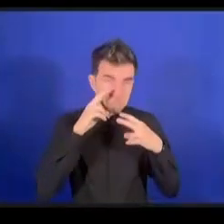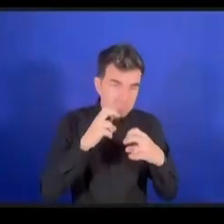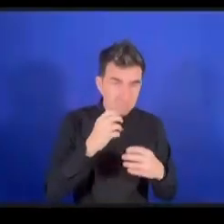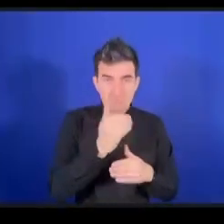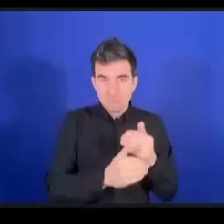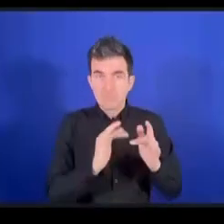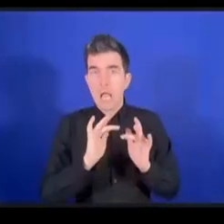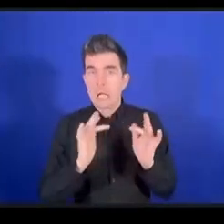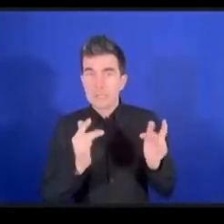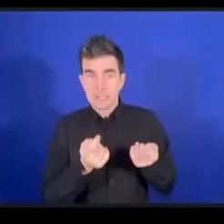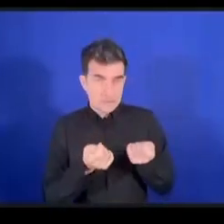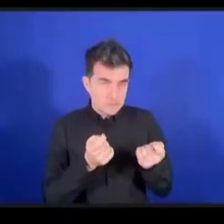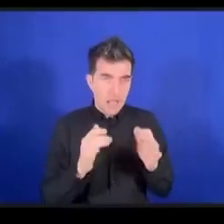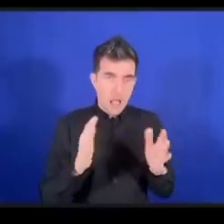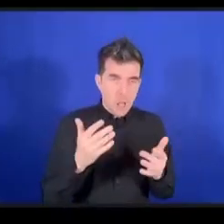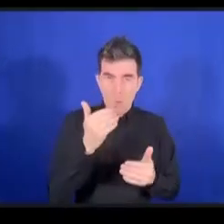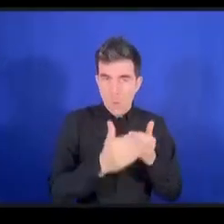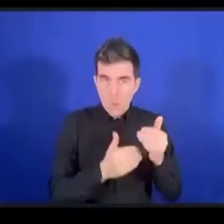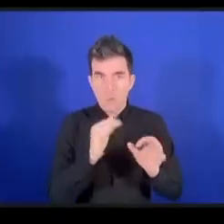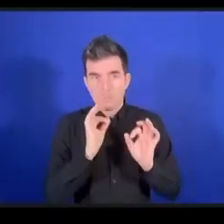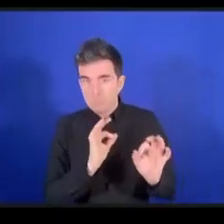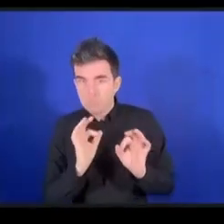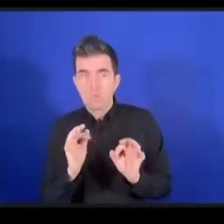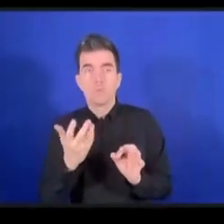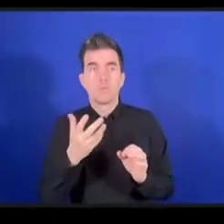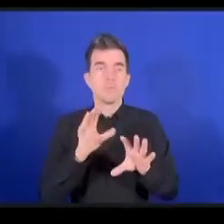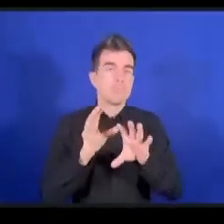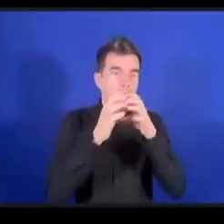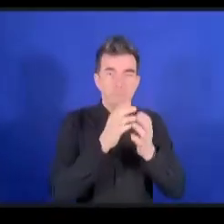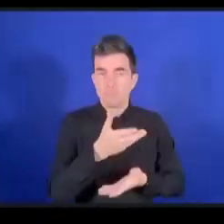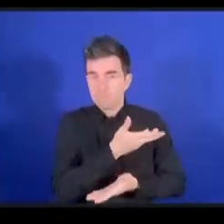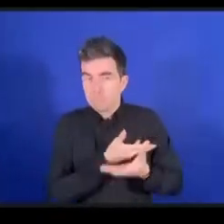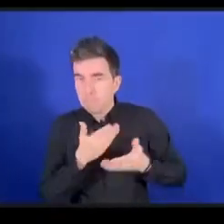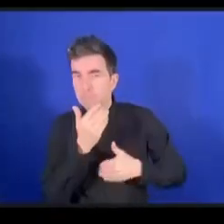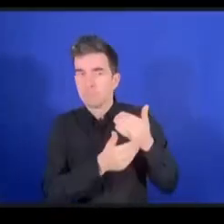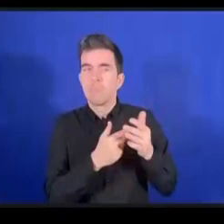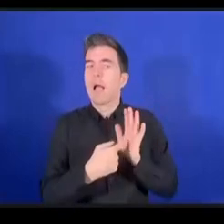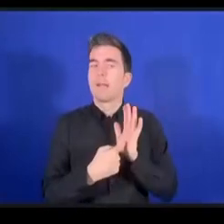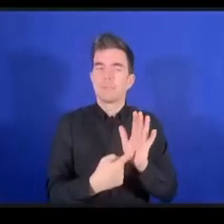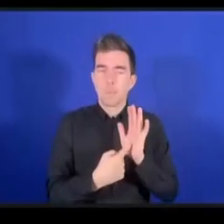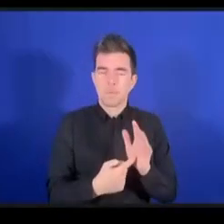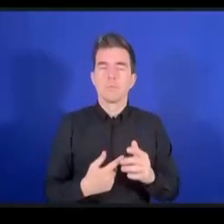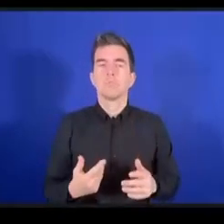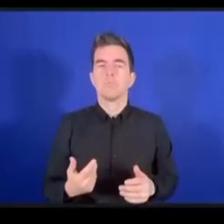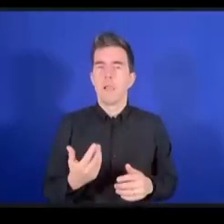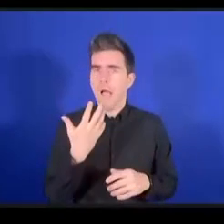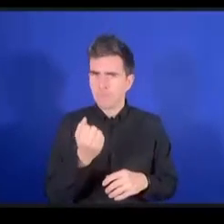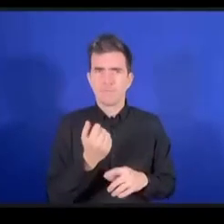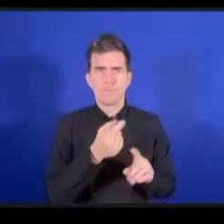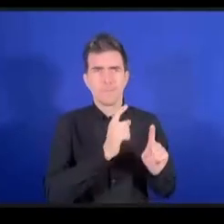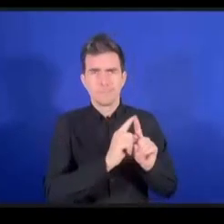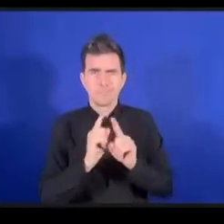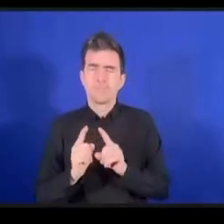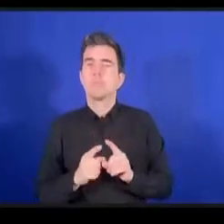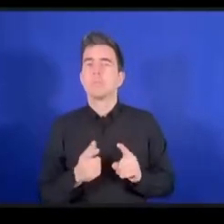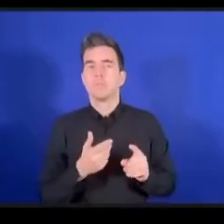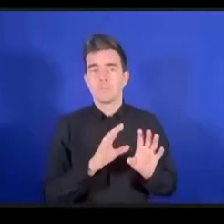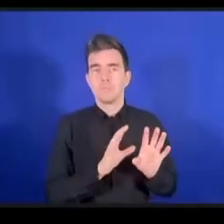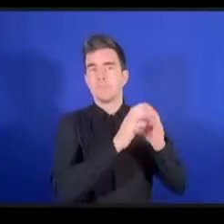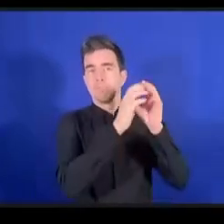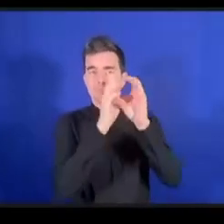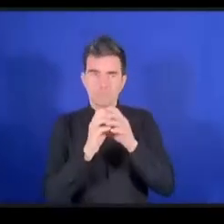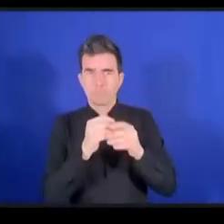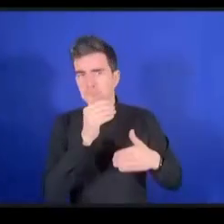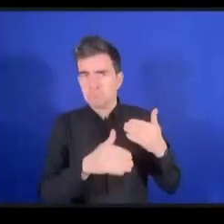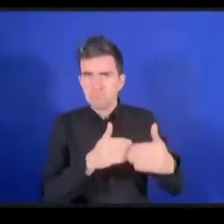والمشاورات الرسمية بين أصحاب الشأن لمعرفة